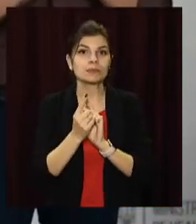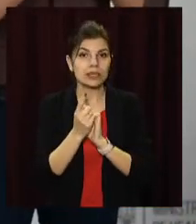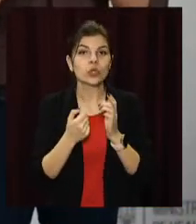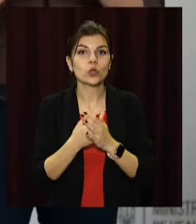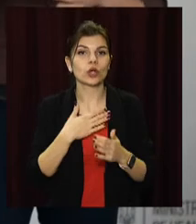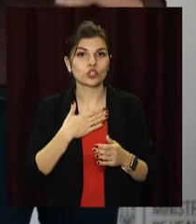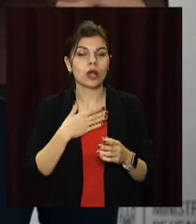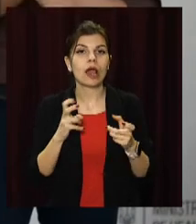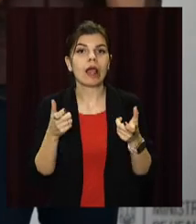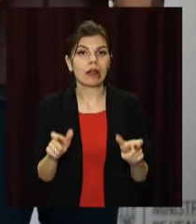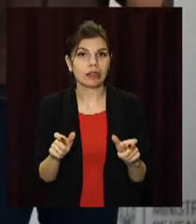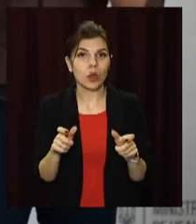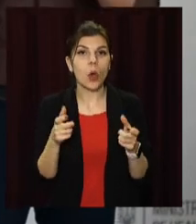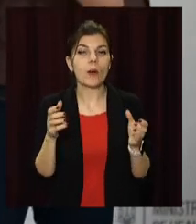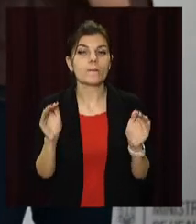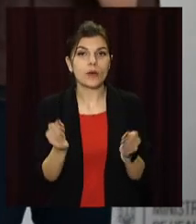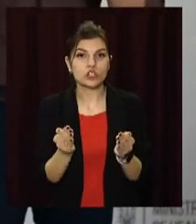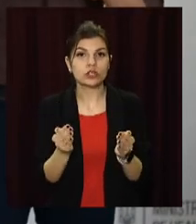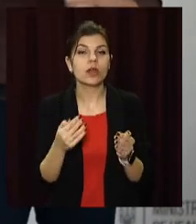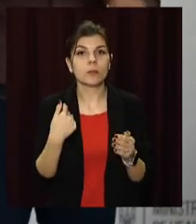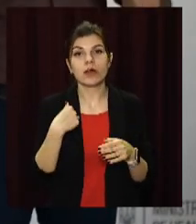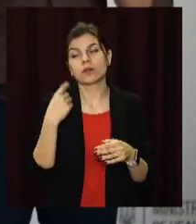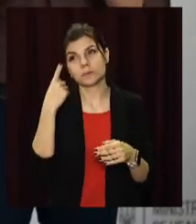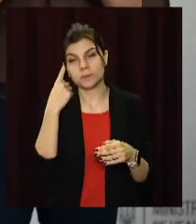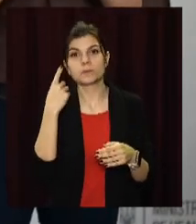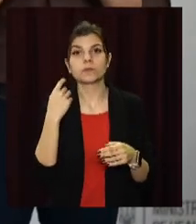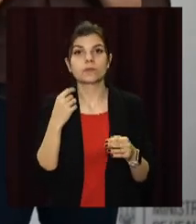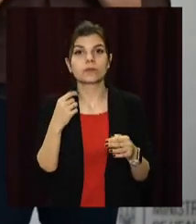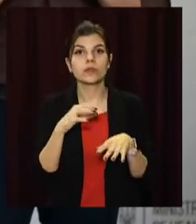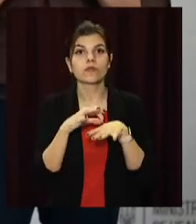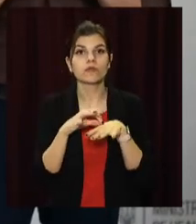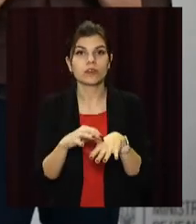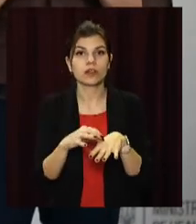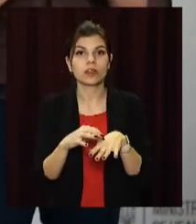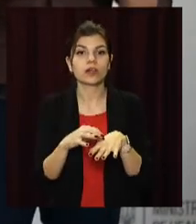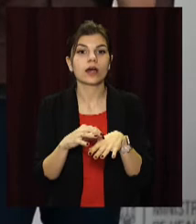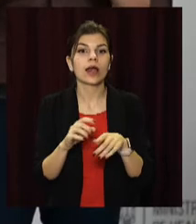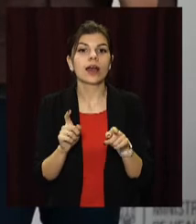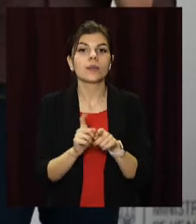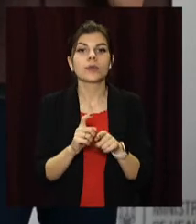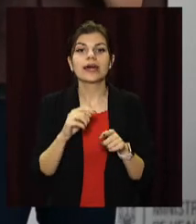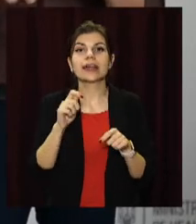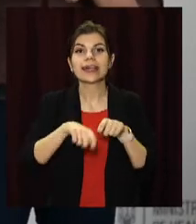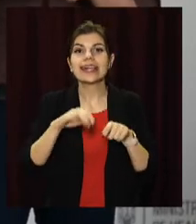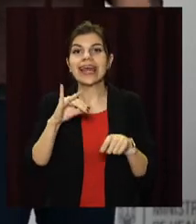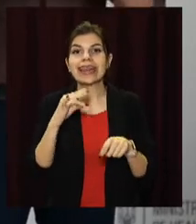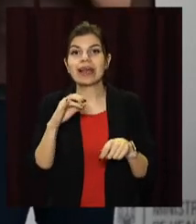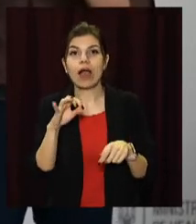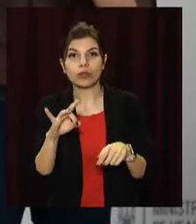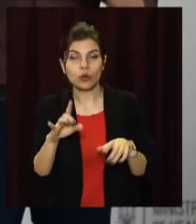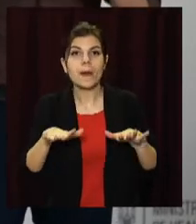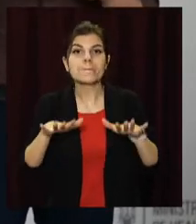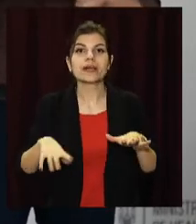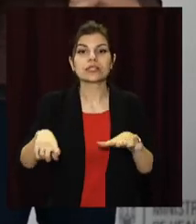до наших карантинних обмежень. А саме ми ввели певні індикатори для територіальної громади, також для